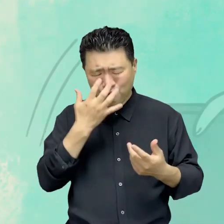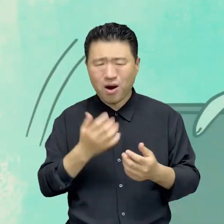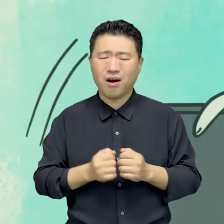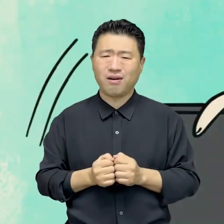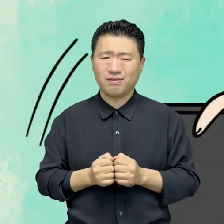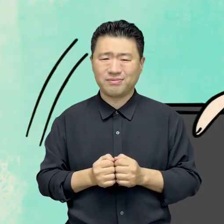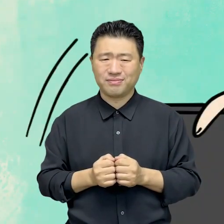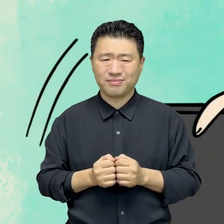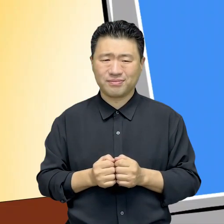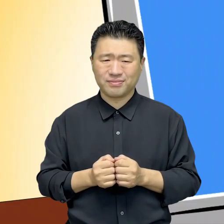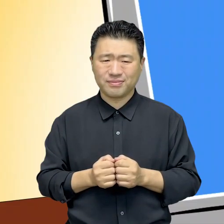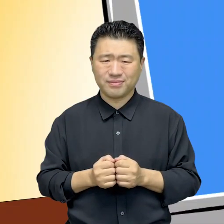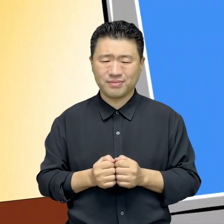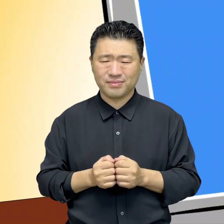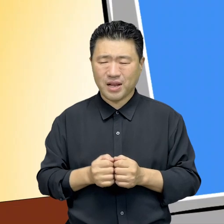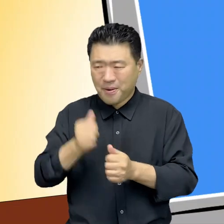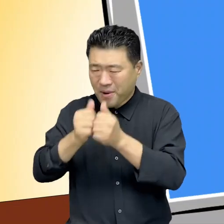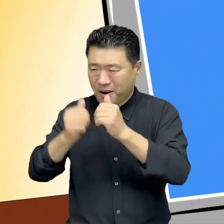못한다.